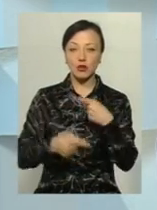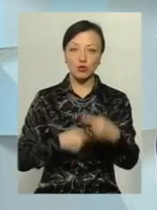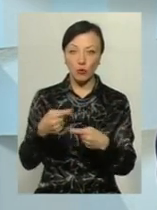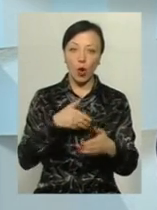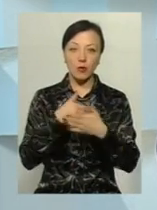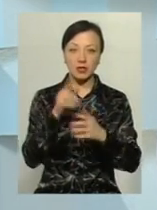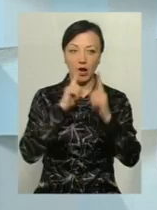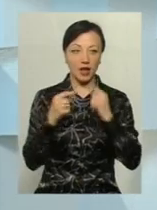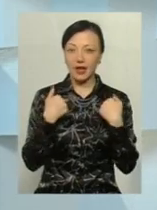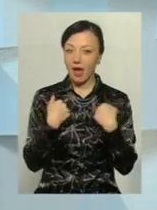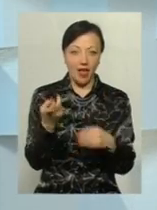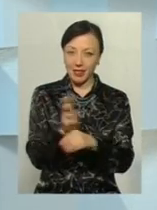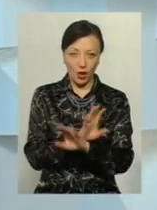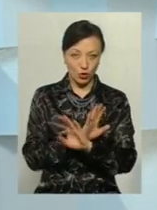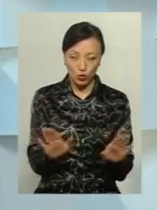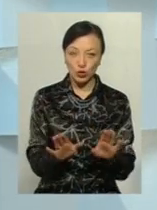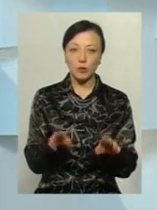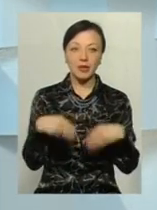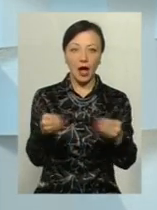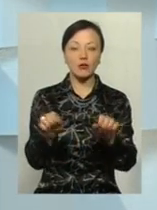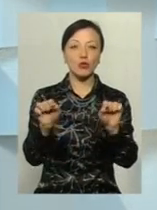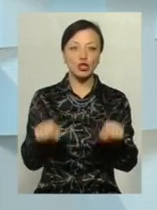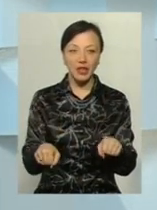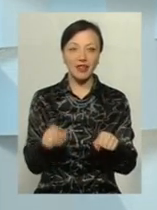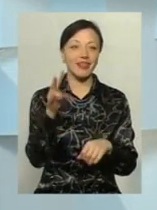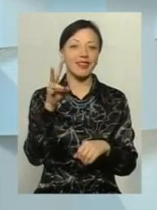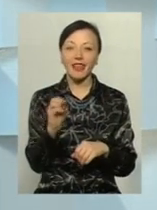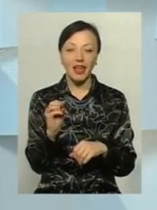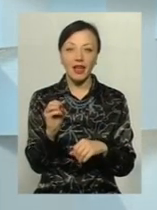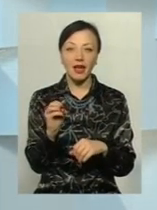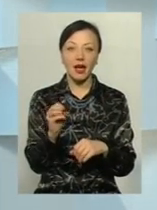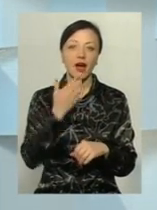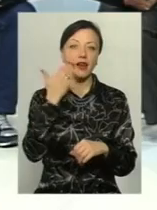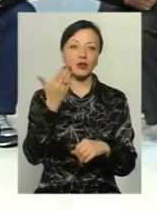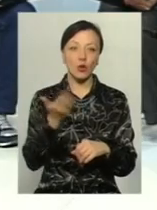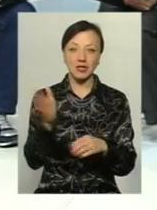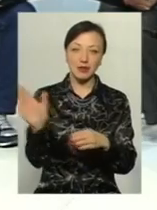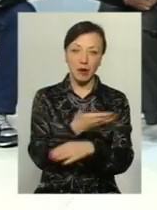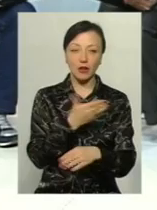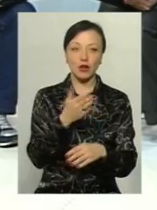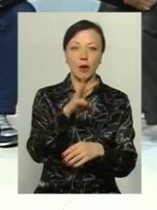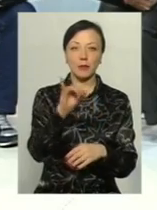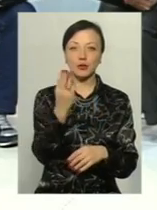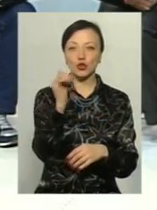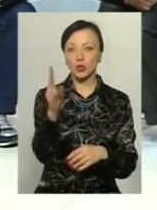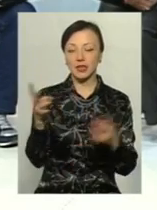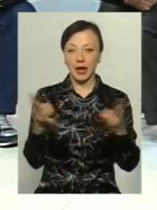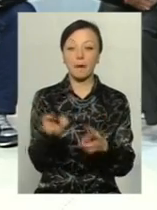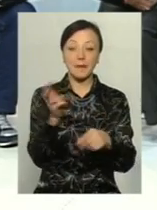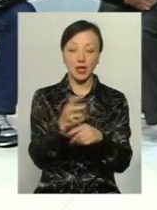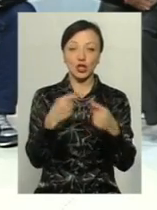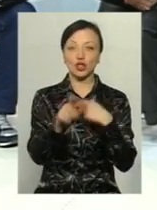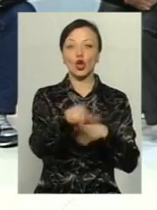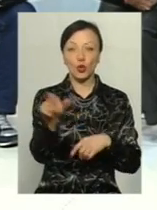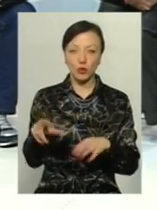громадянську раду я в жодному разі не йду, для того, щоб дати можливість не риторику забрати, оту, що от Міщуку треба. Прийдуть інші